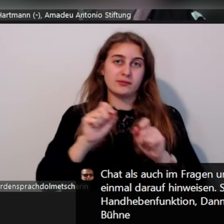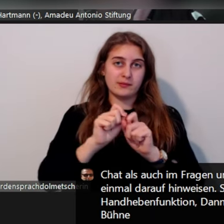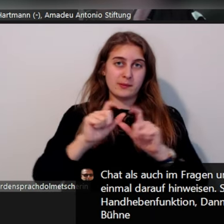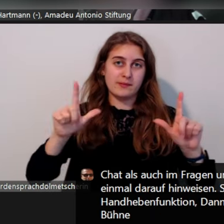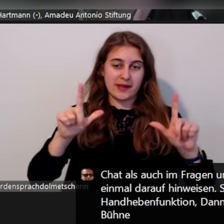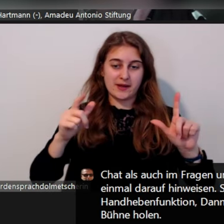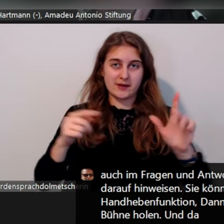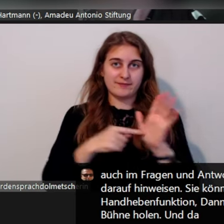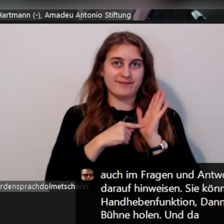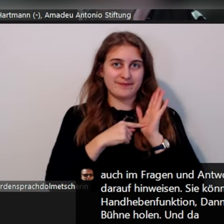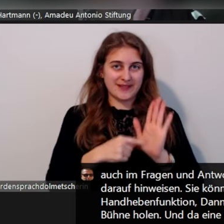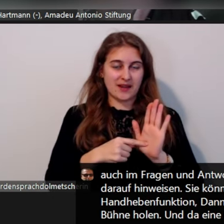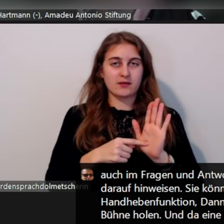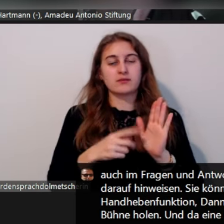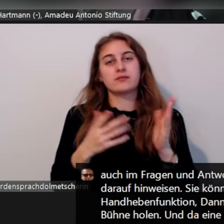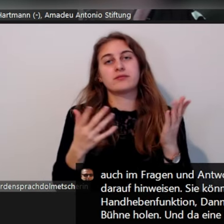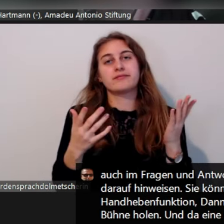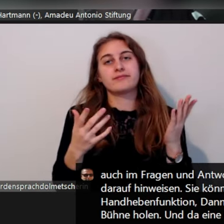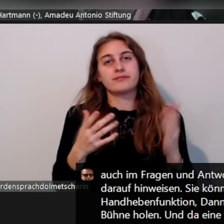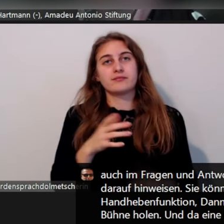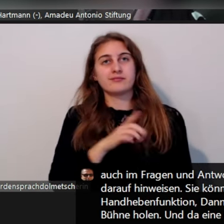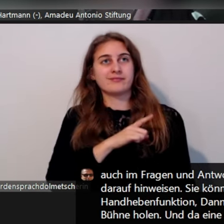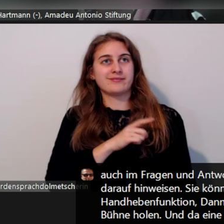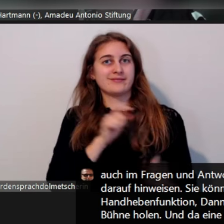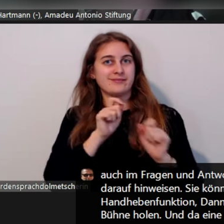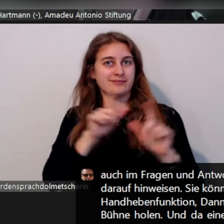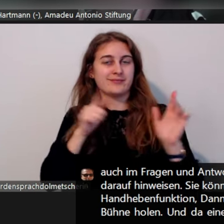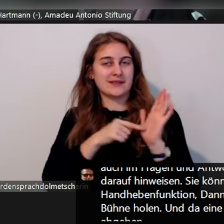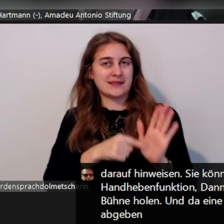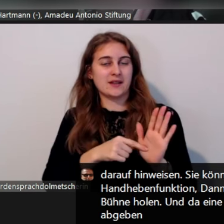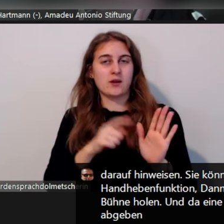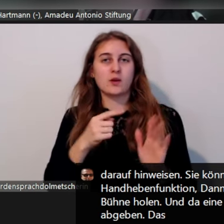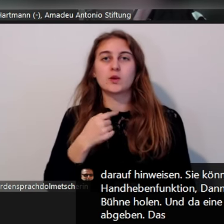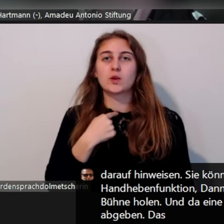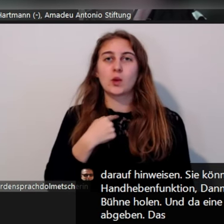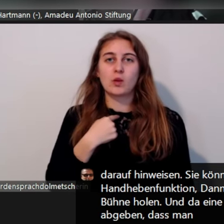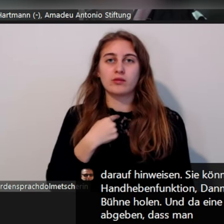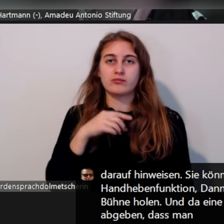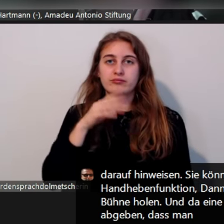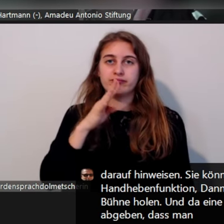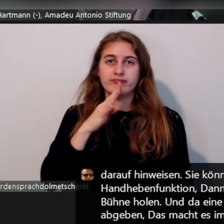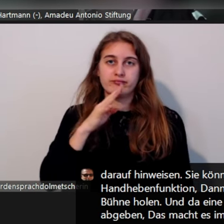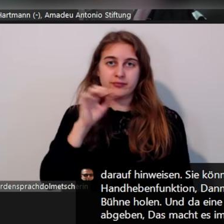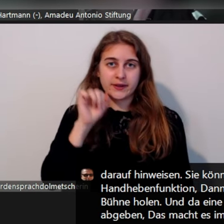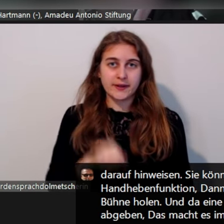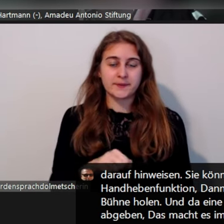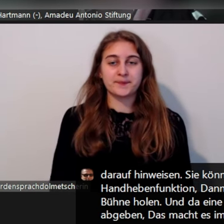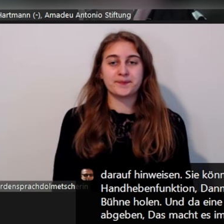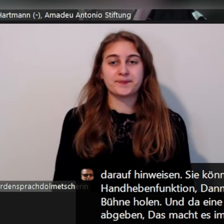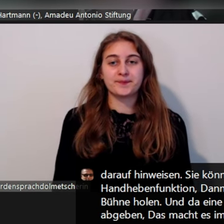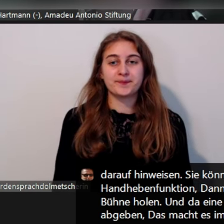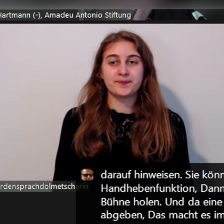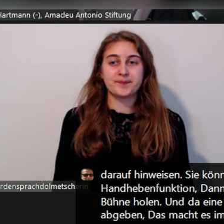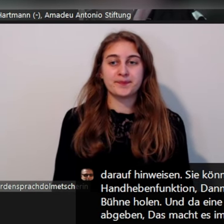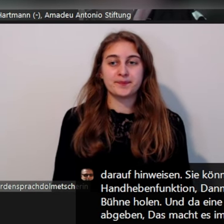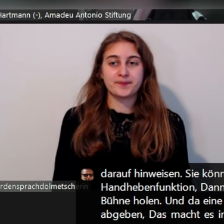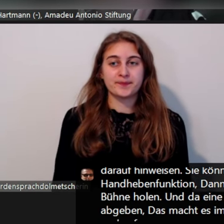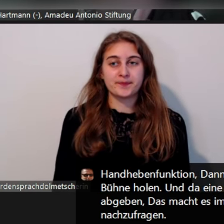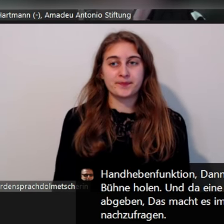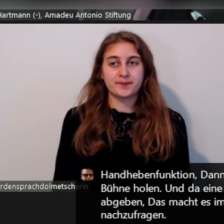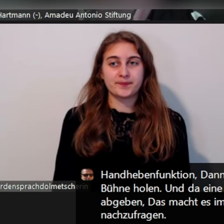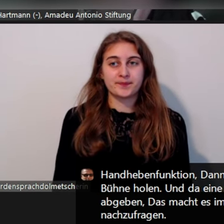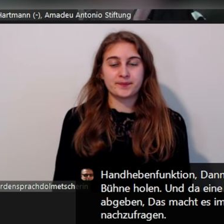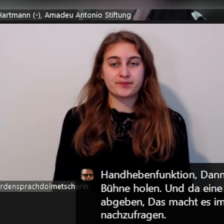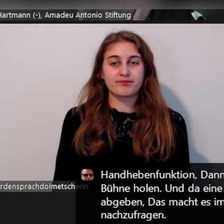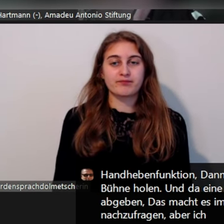und da eine Frage stellen oder ein Statement noch abgeben. Das macht es immer noch einfacher, da auch vielleicht auch mal nachzufragen.